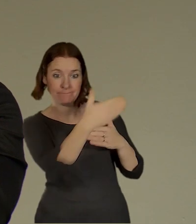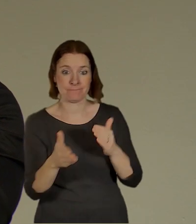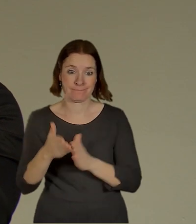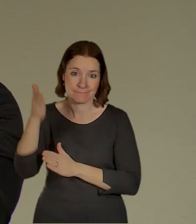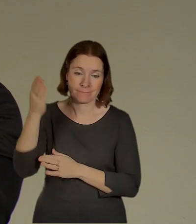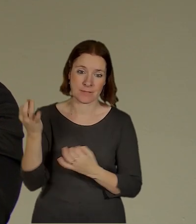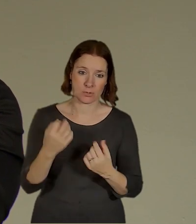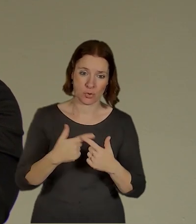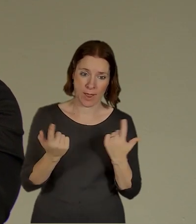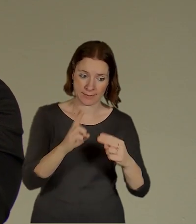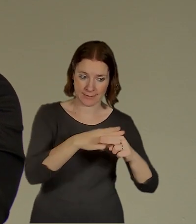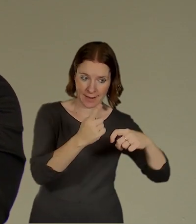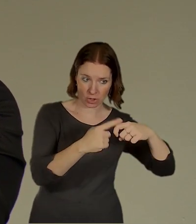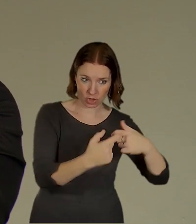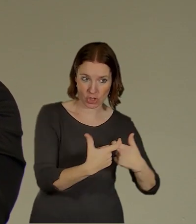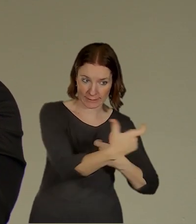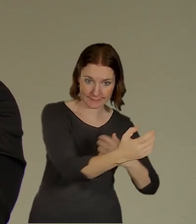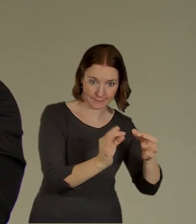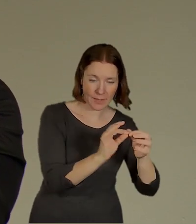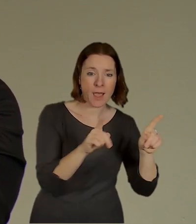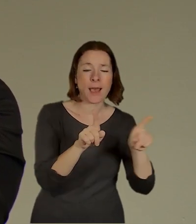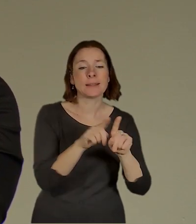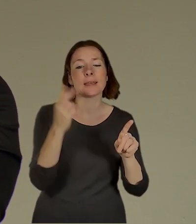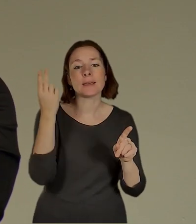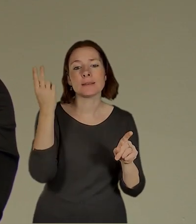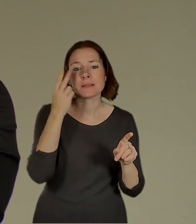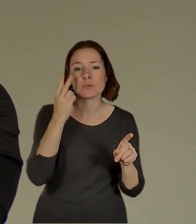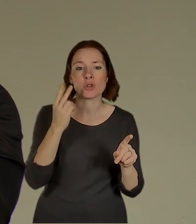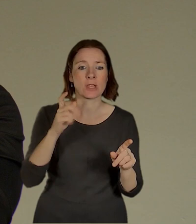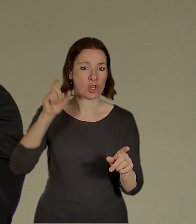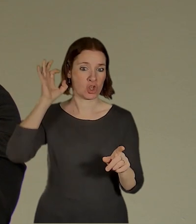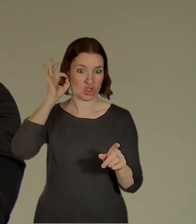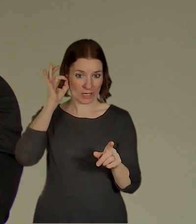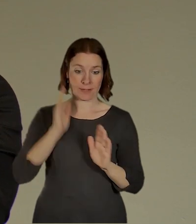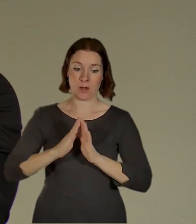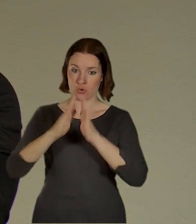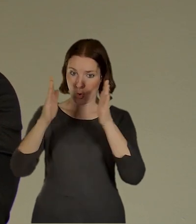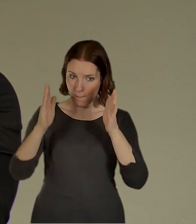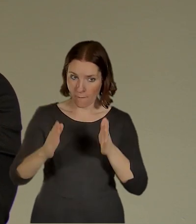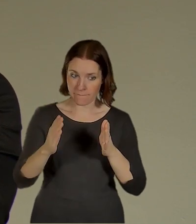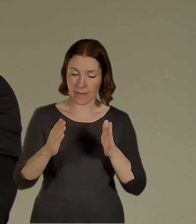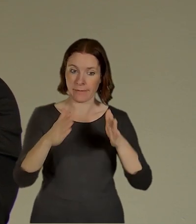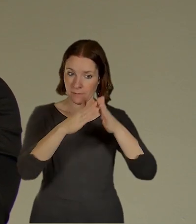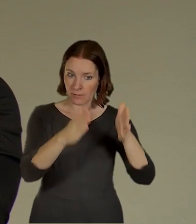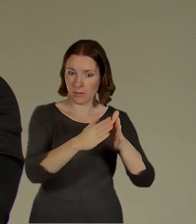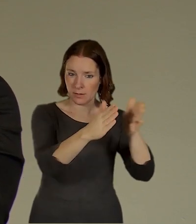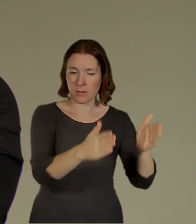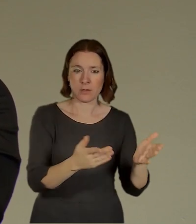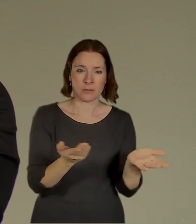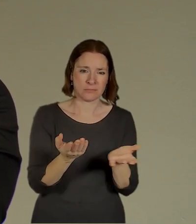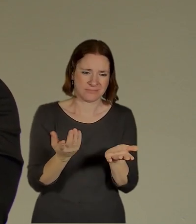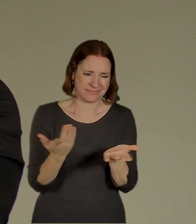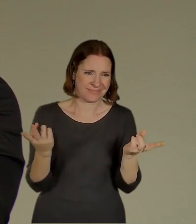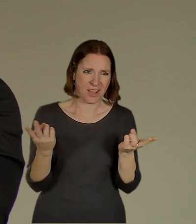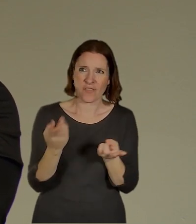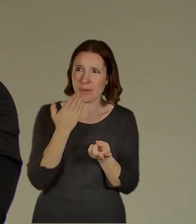na tu knižecí a navíc jsme reagovali na to, že ženské domovy, které dneska definují ten prostor, tak nemají městotvorodný parter. Oni jsou vlastně